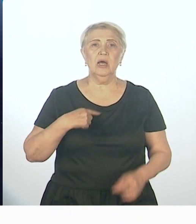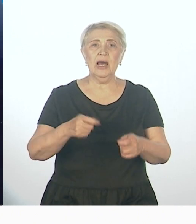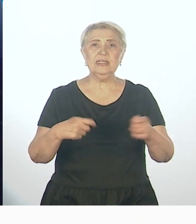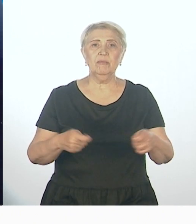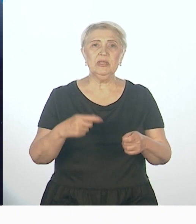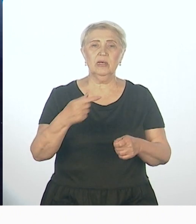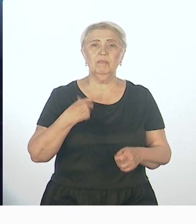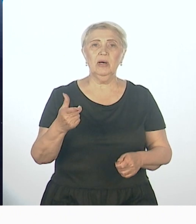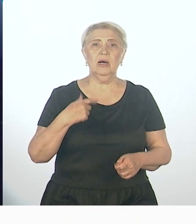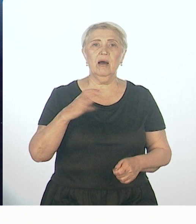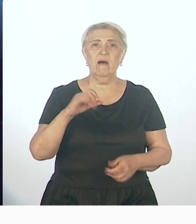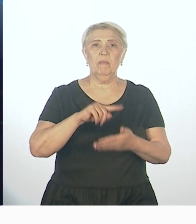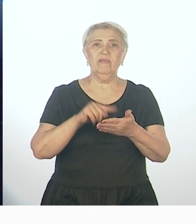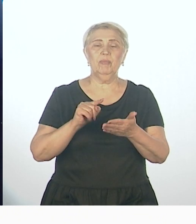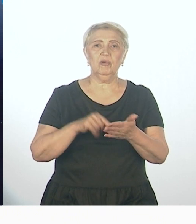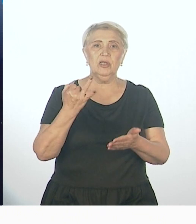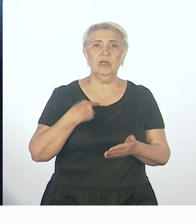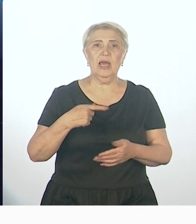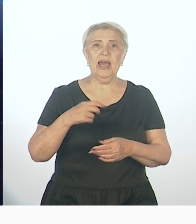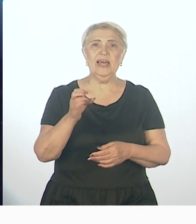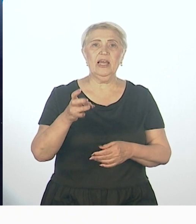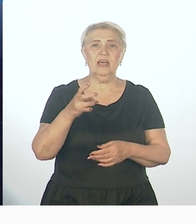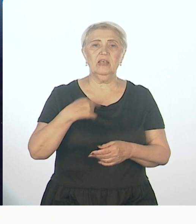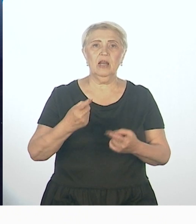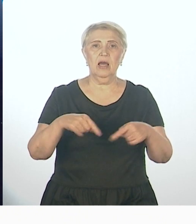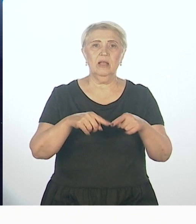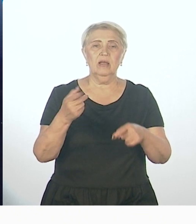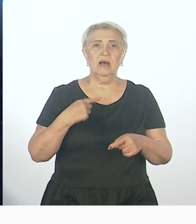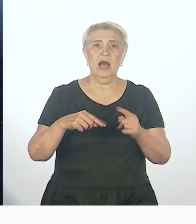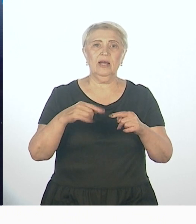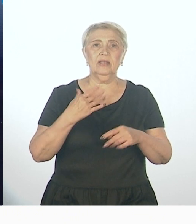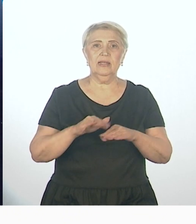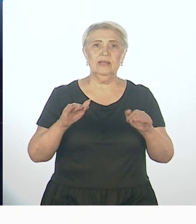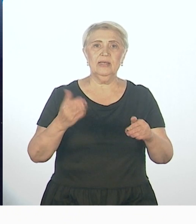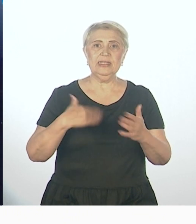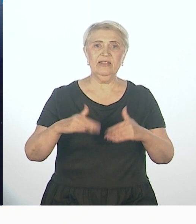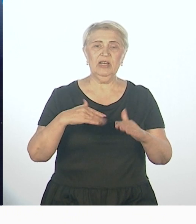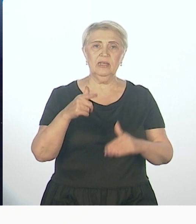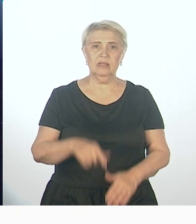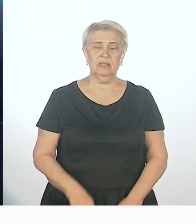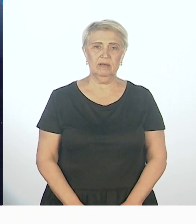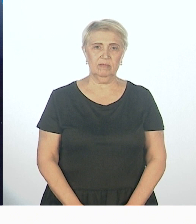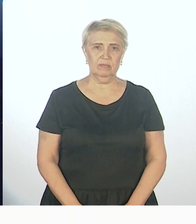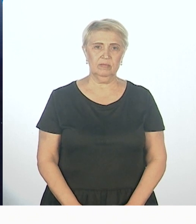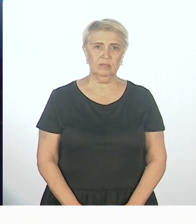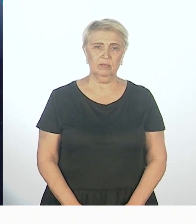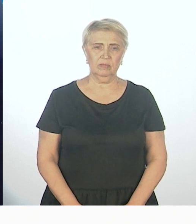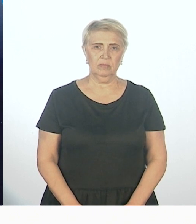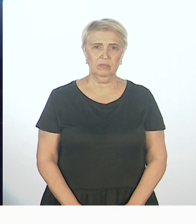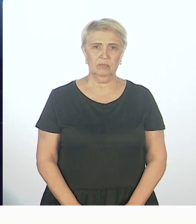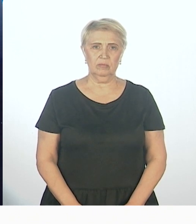и Дмитрий Коломинцев, председатель регионального отделения Всероссийской организации родителей детей с инвалидностью. Дмитрий, Ольга, здравствуйте. Здравствуйте.